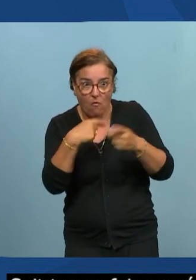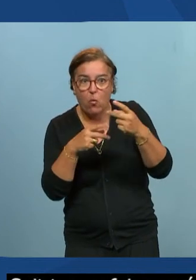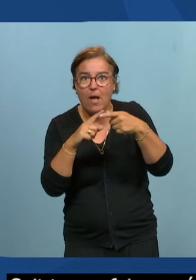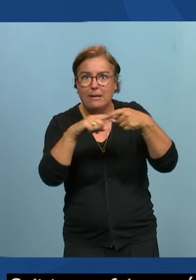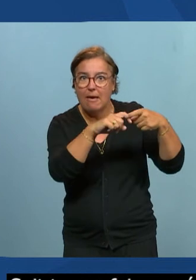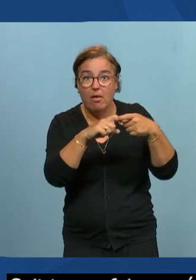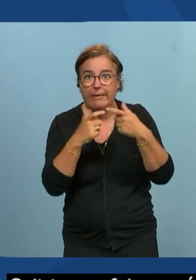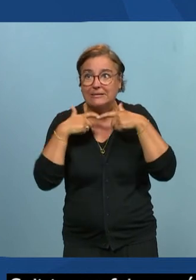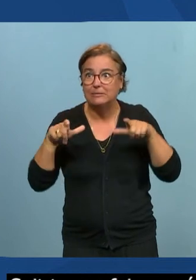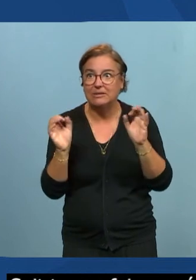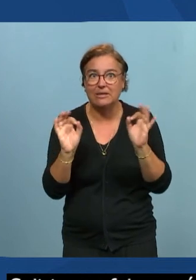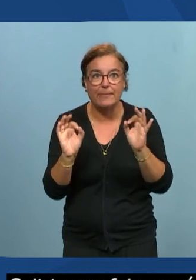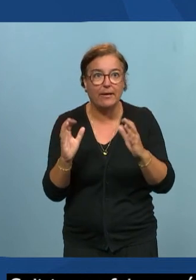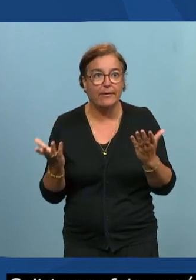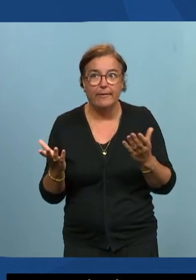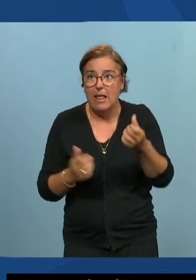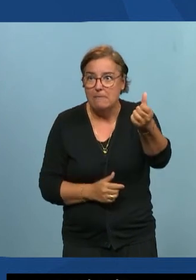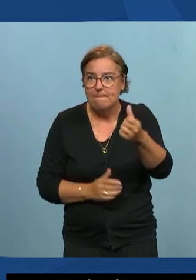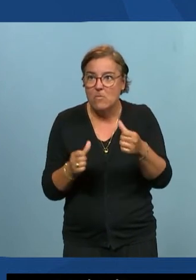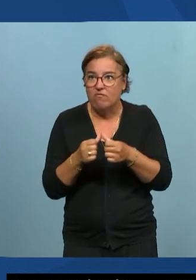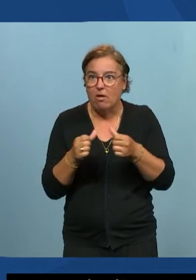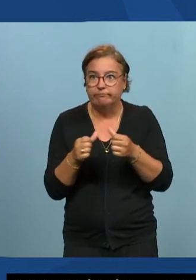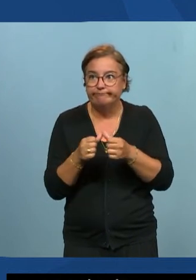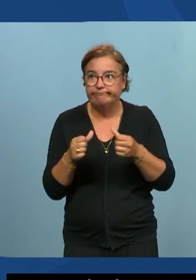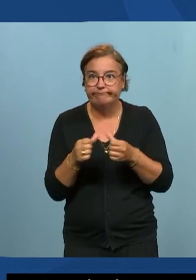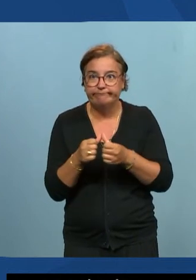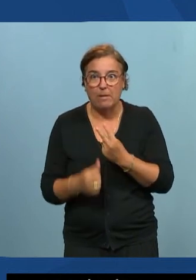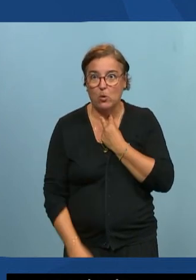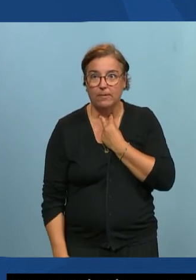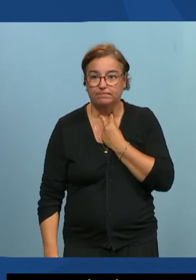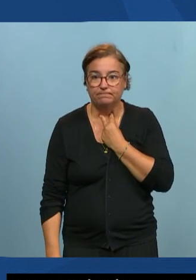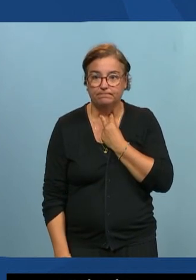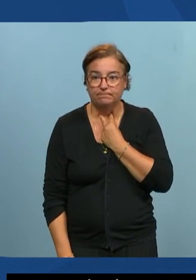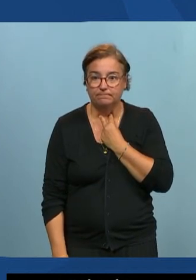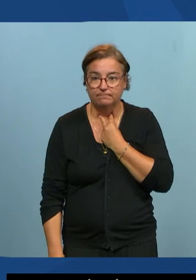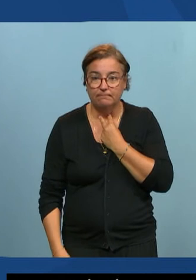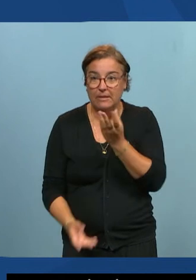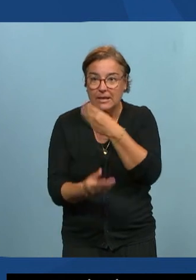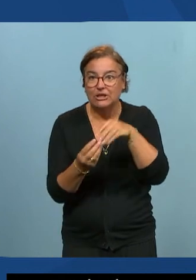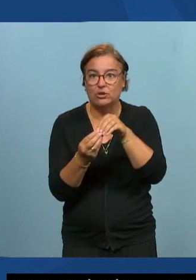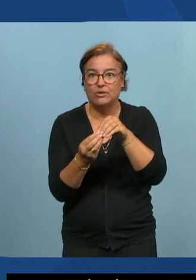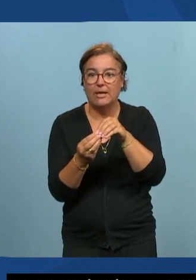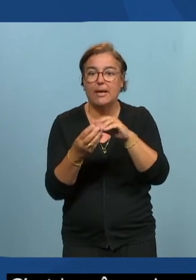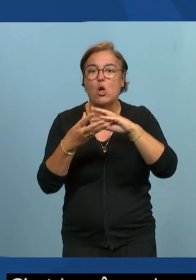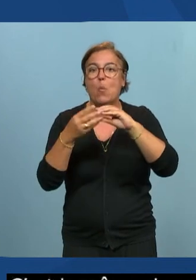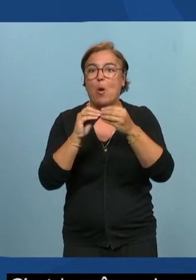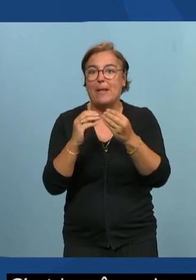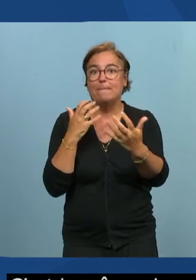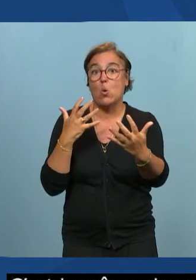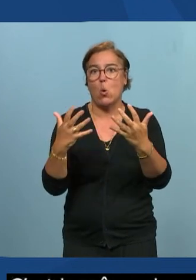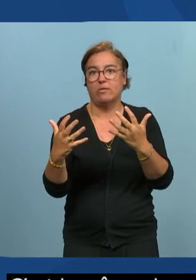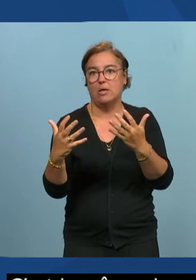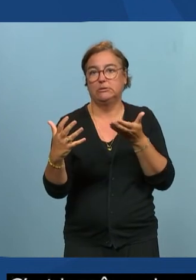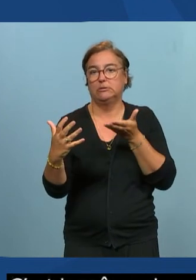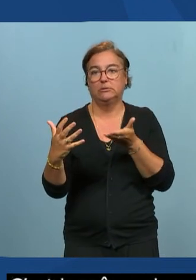accessible et si vous voulez elle fasse cette personne et je voudrais que les problèmes de contraste aussi c'est un